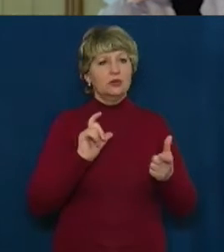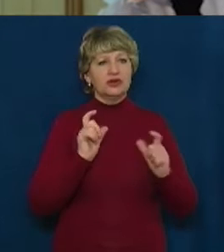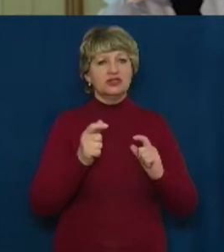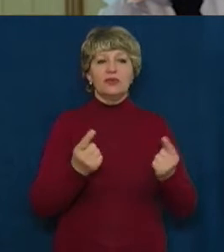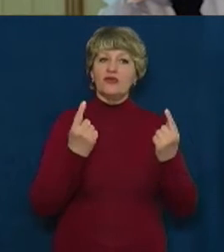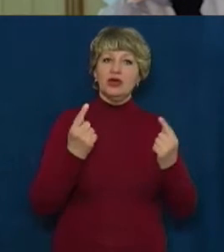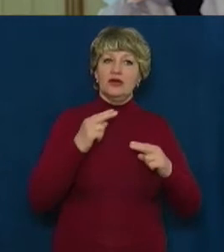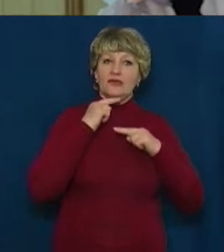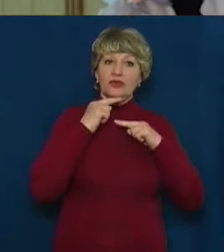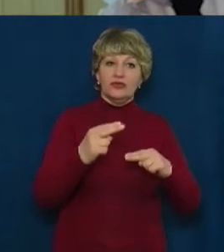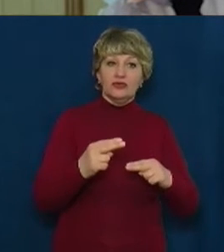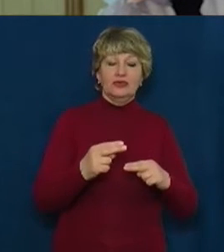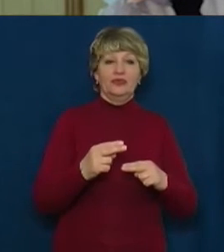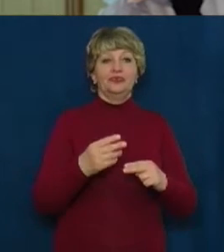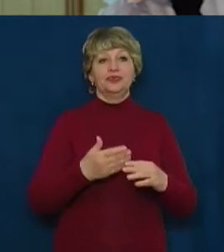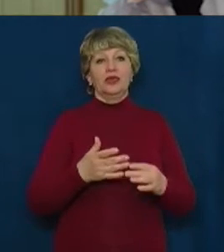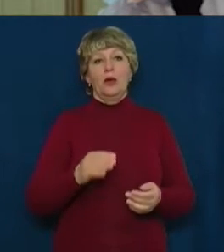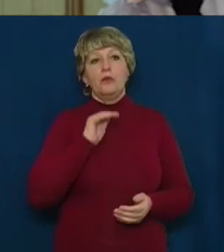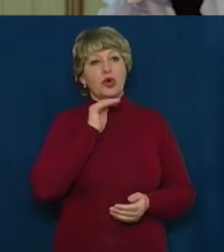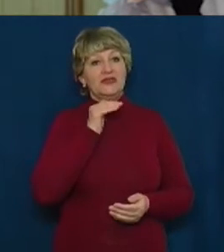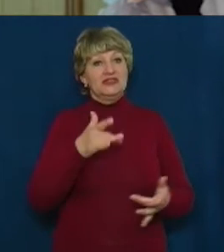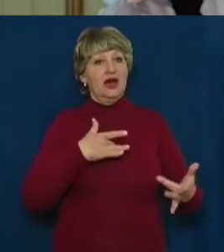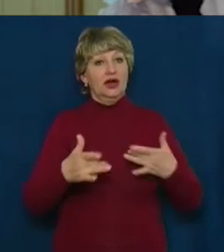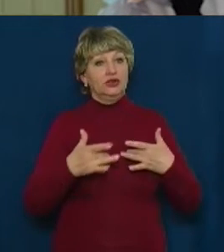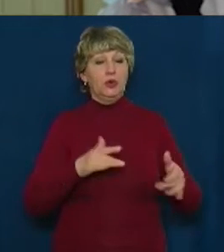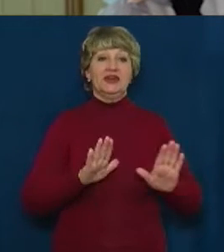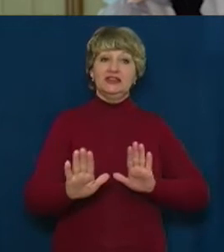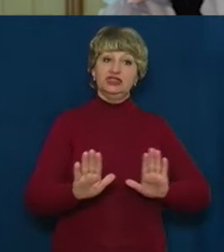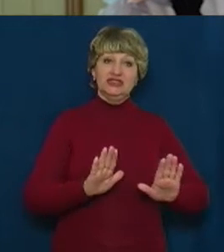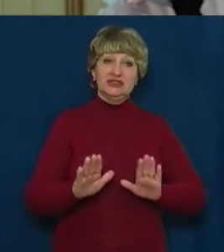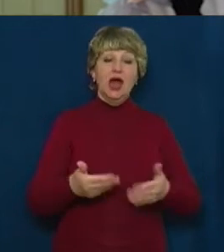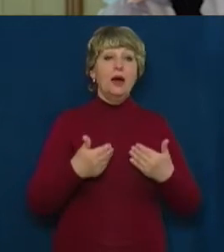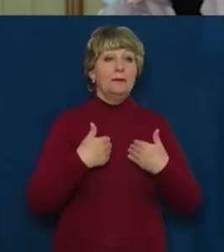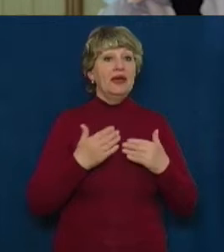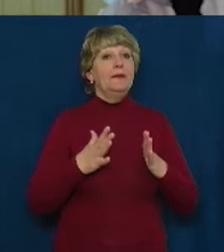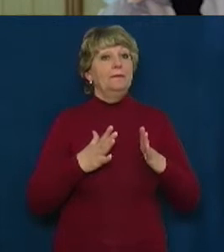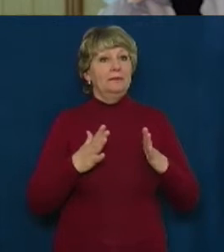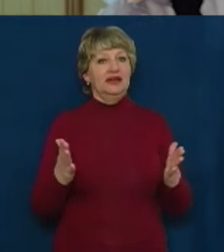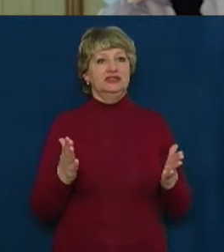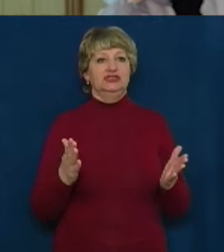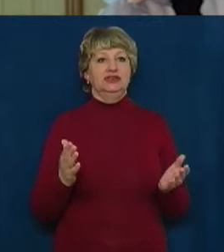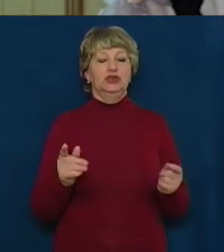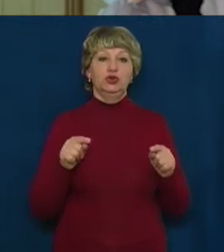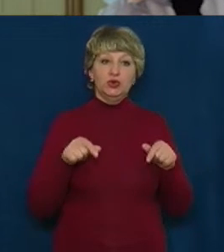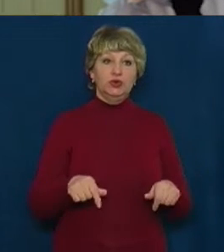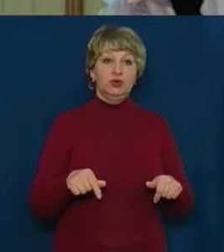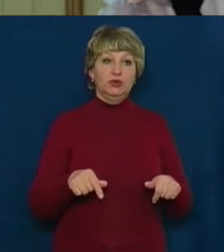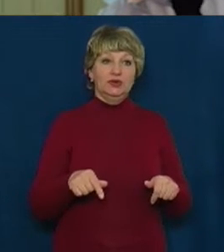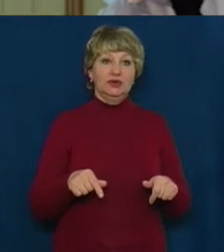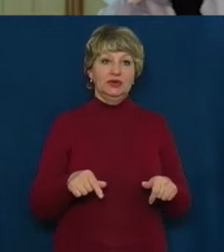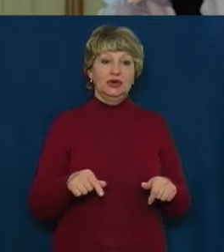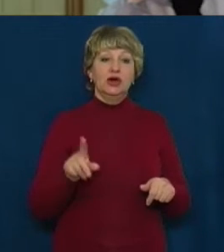зору професійного актора чи режисера. Ми більше тут для того, щоб